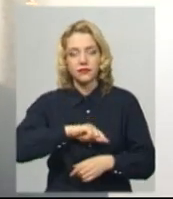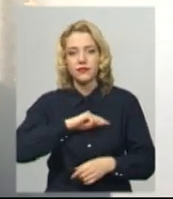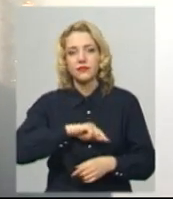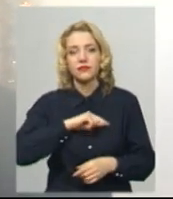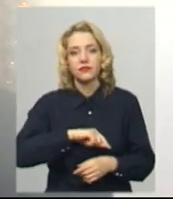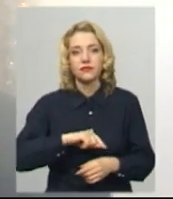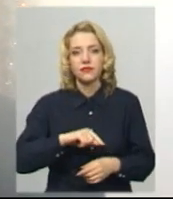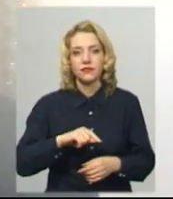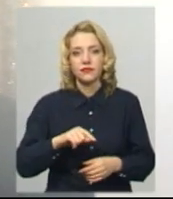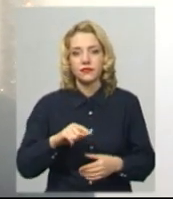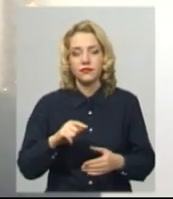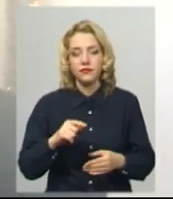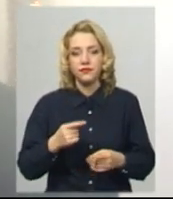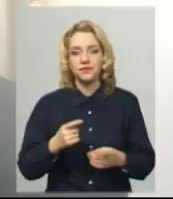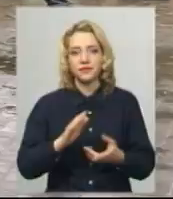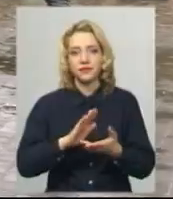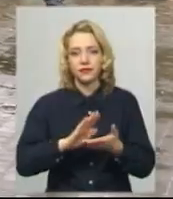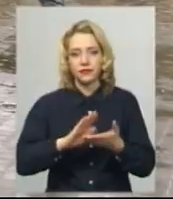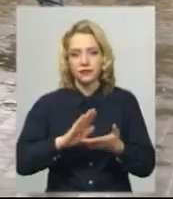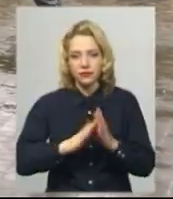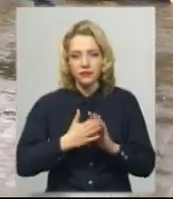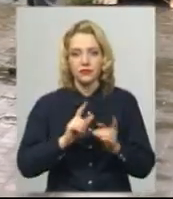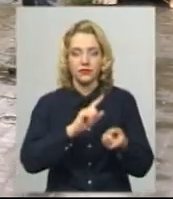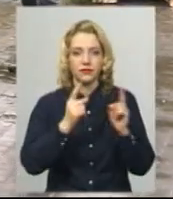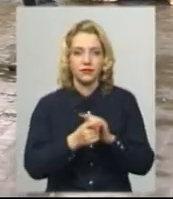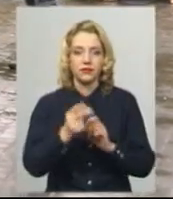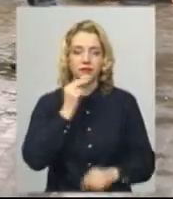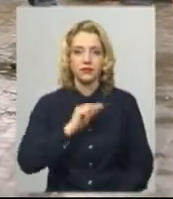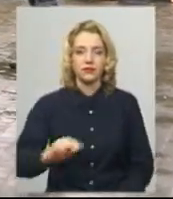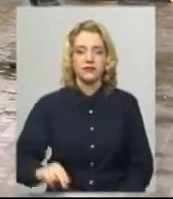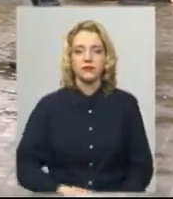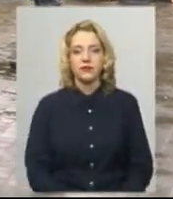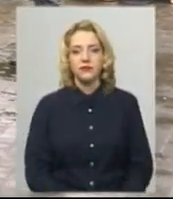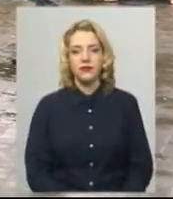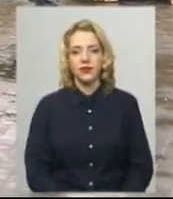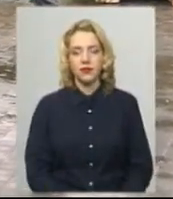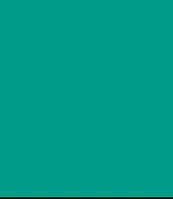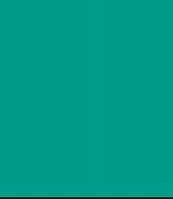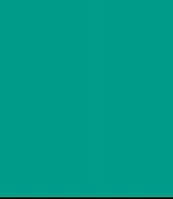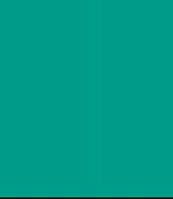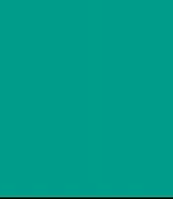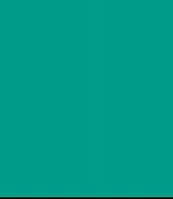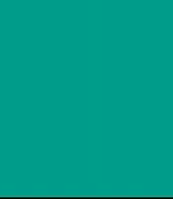Морально став набагато крепший. Андрій Гюменний, Юрій Чорний. Новини на Суспільному. Хмельницький.